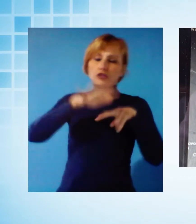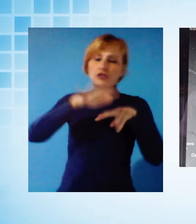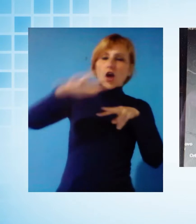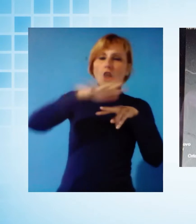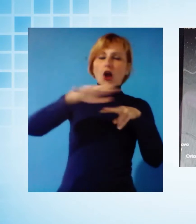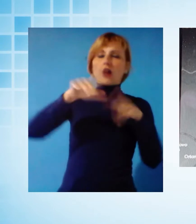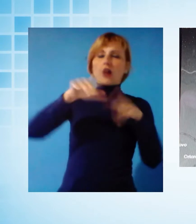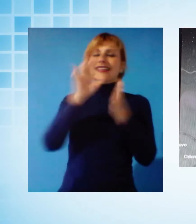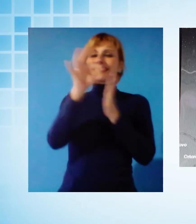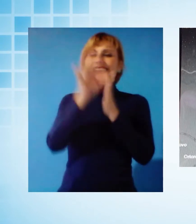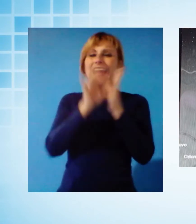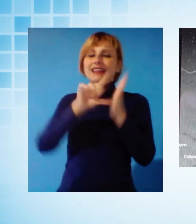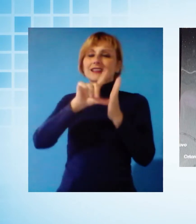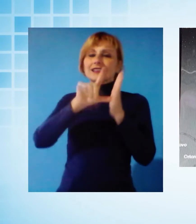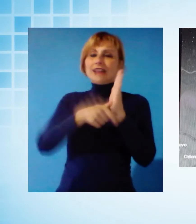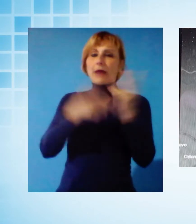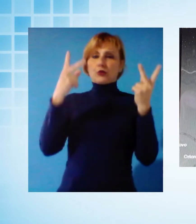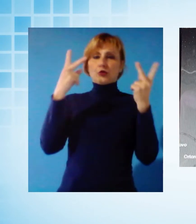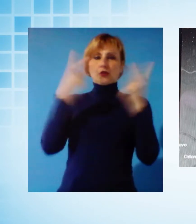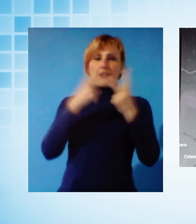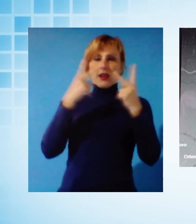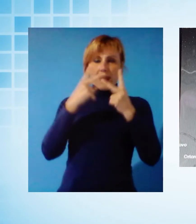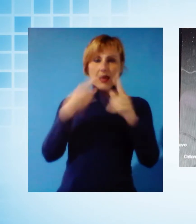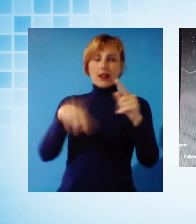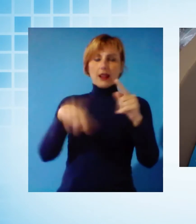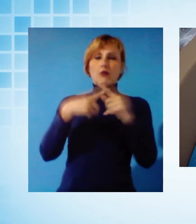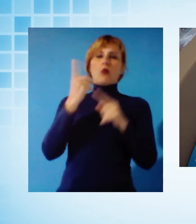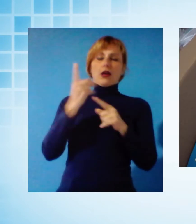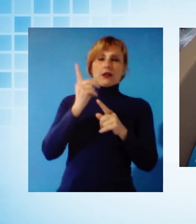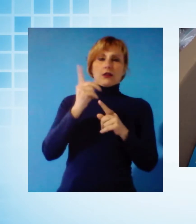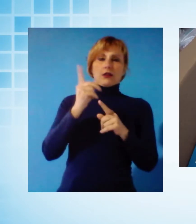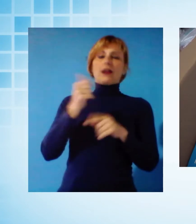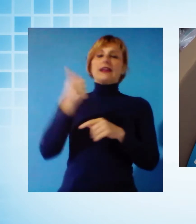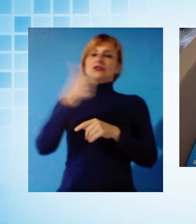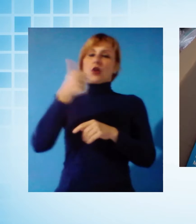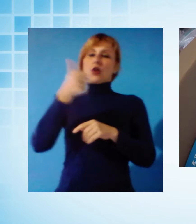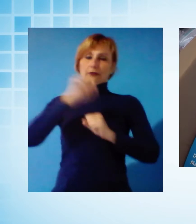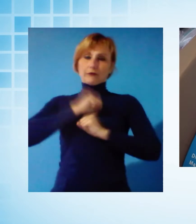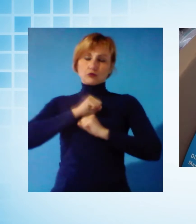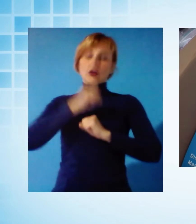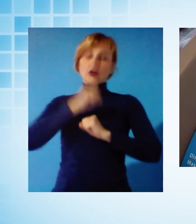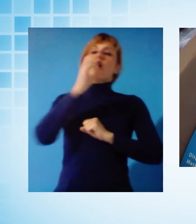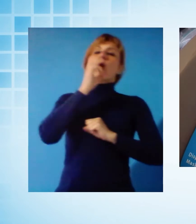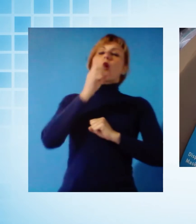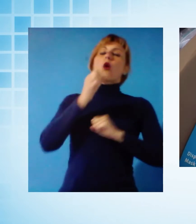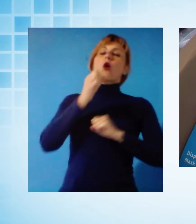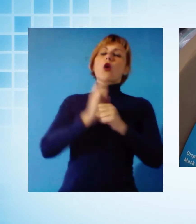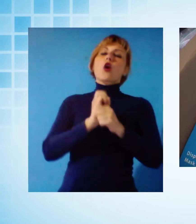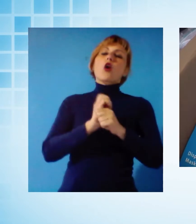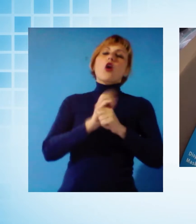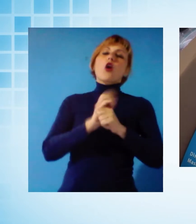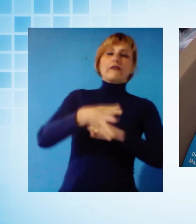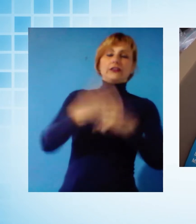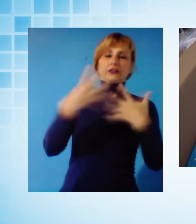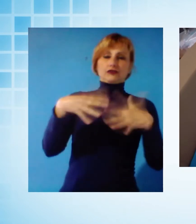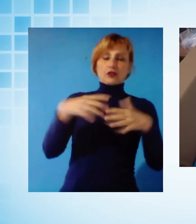sui silamenti volontari, quarantene e casi Covid-19. Ora è il momento della distribuzione delle mascherine in tutti i